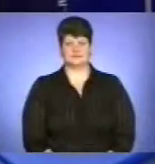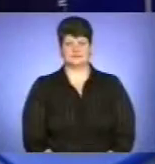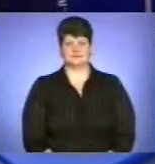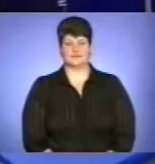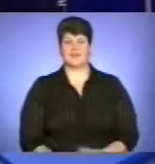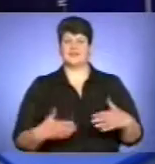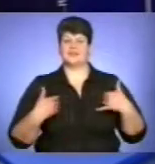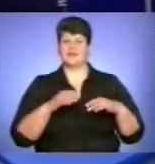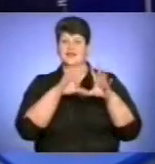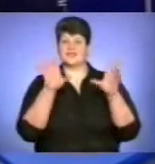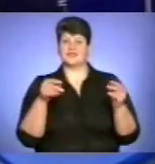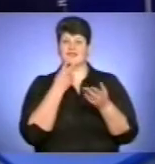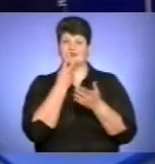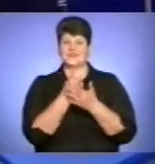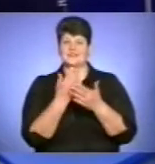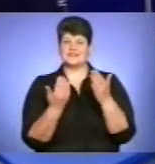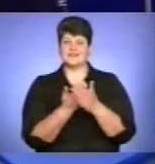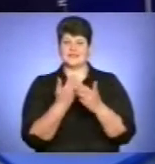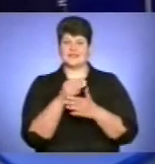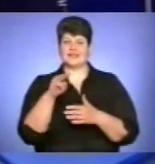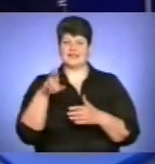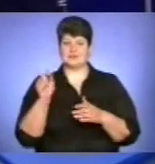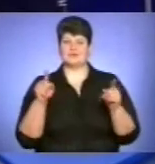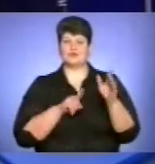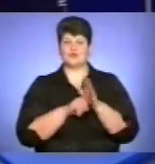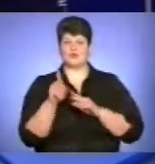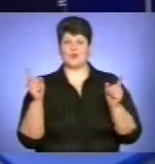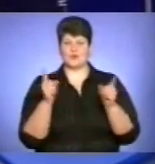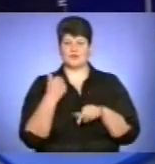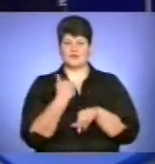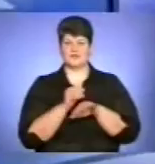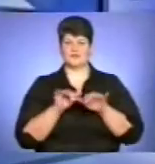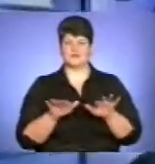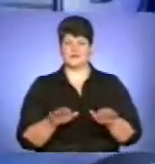Вітаю всіх, хто дивиться «Вісті ТТБ». Спочатку коротко про головні події.